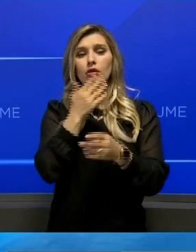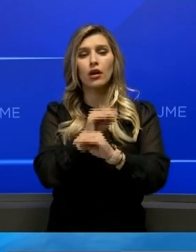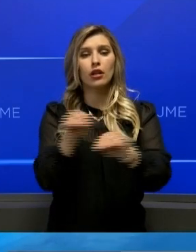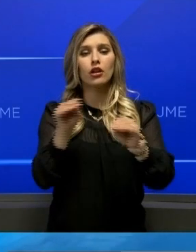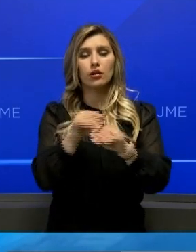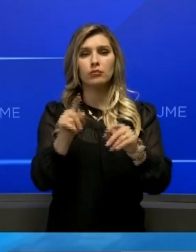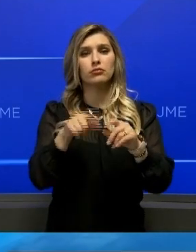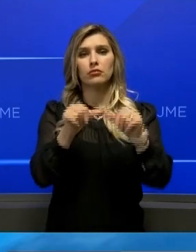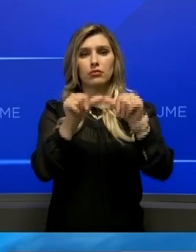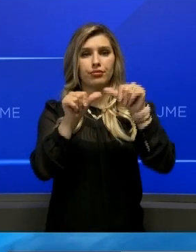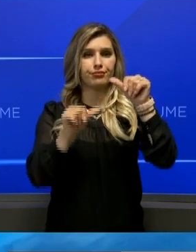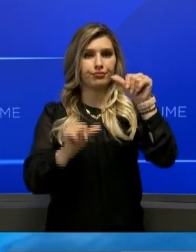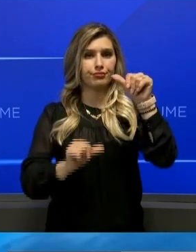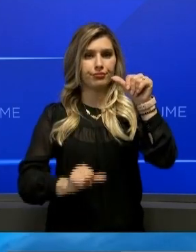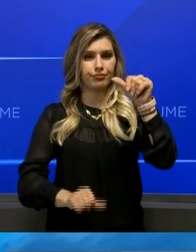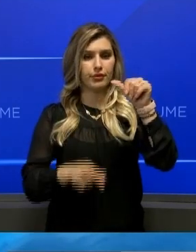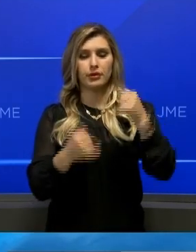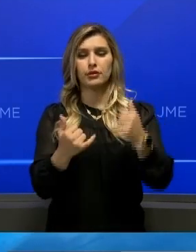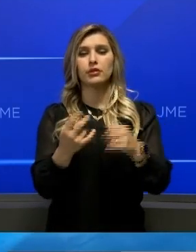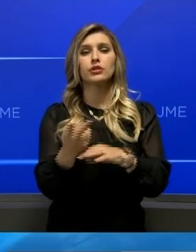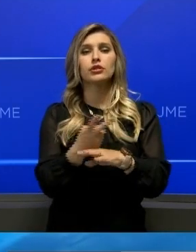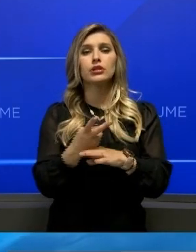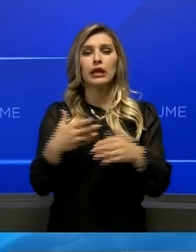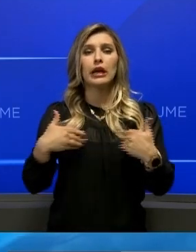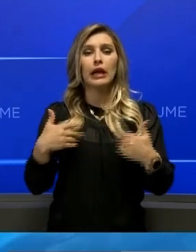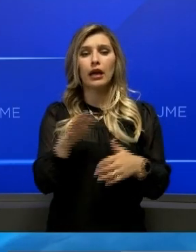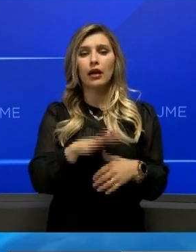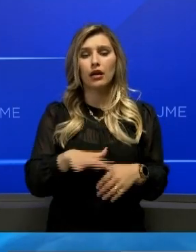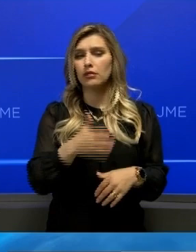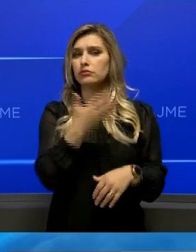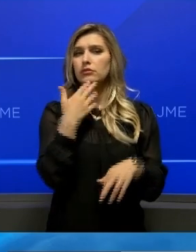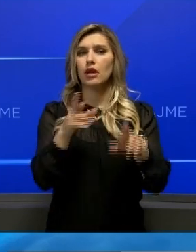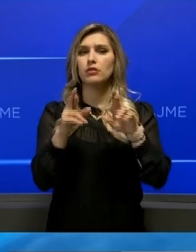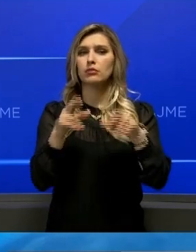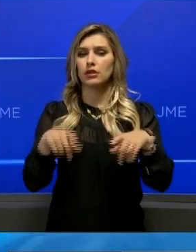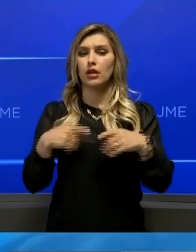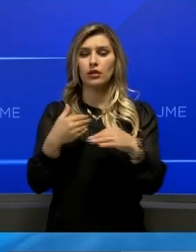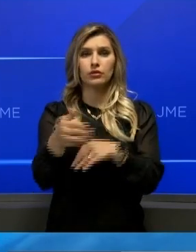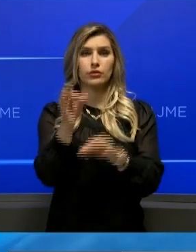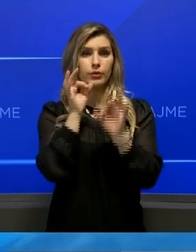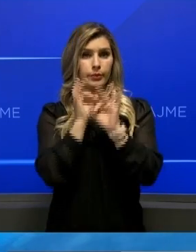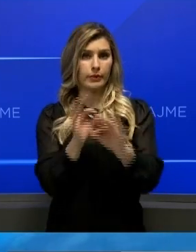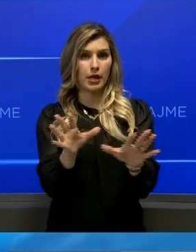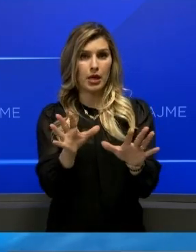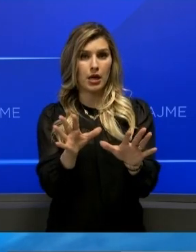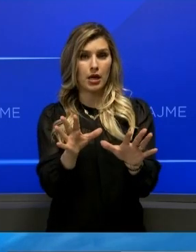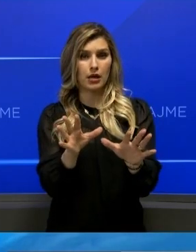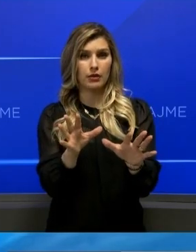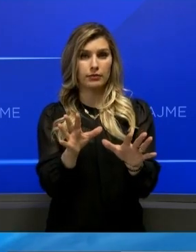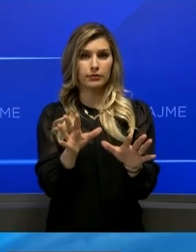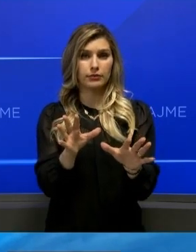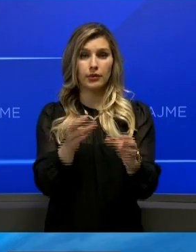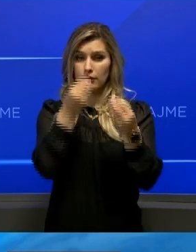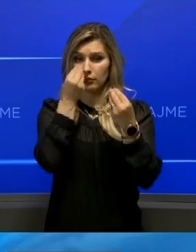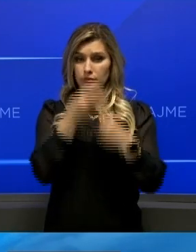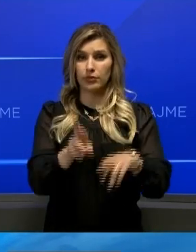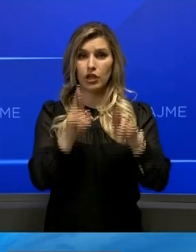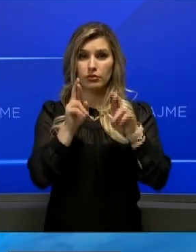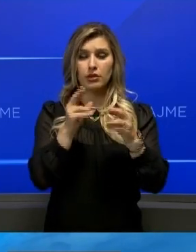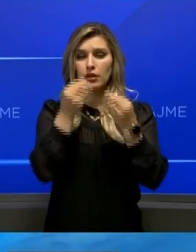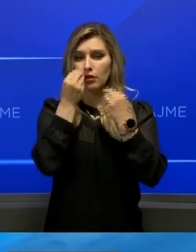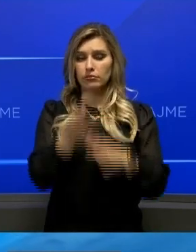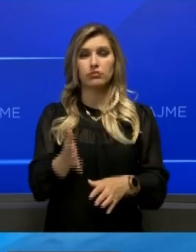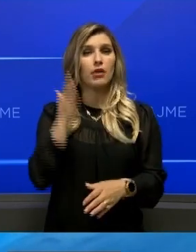arsimorë, soli vendin dhe rinin në gjendje të pa shpresë, evrave shpresën, evrave ardhë mërin.